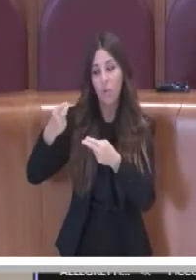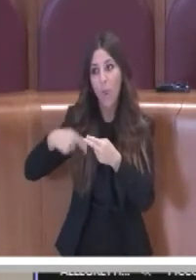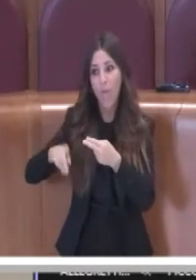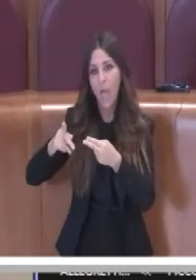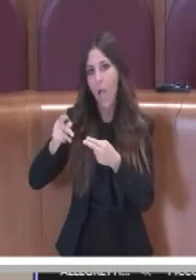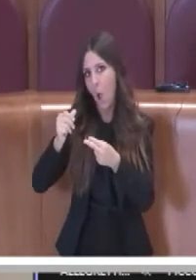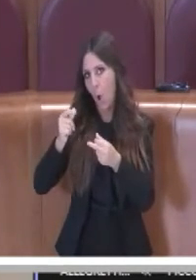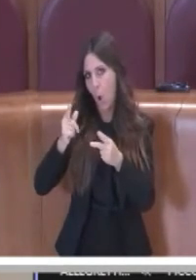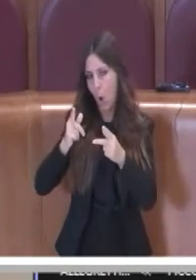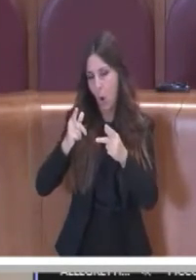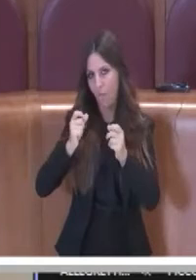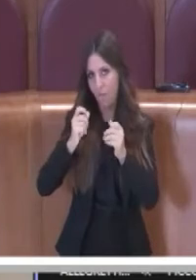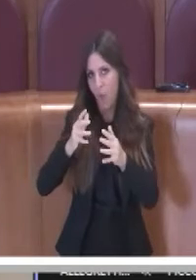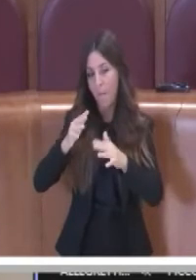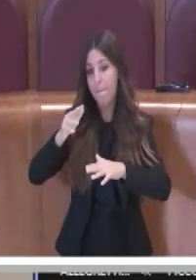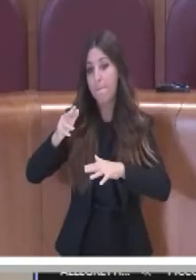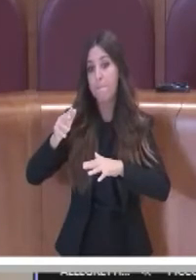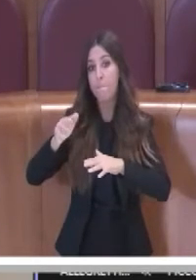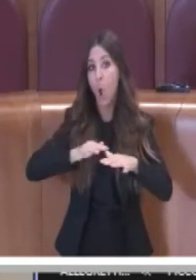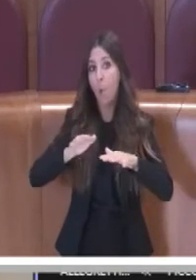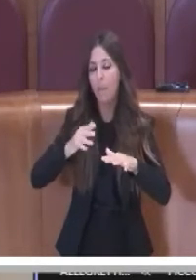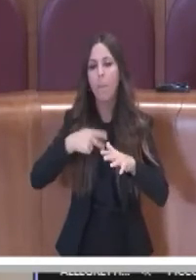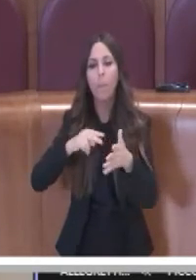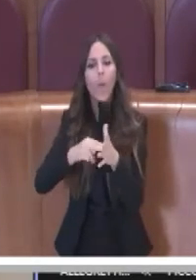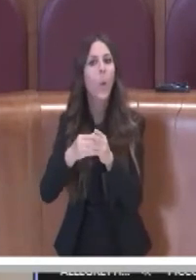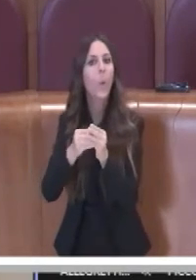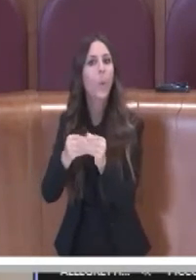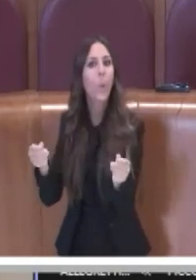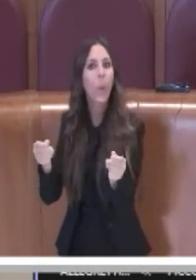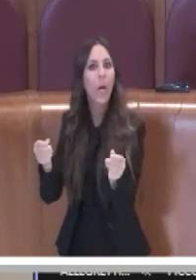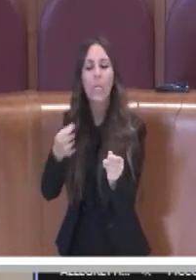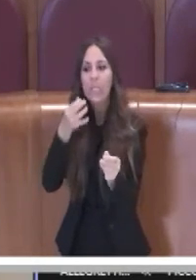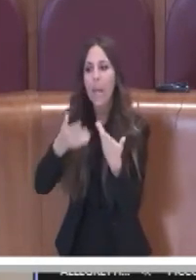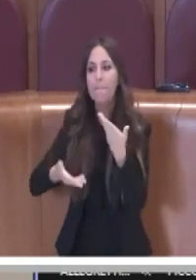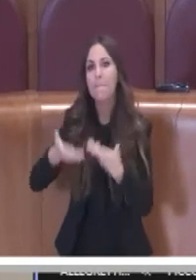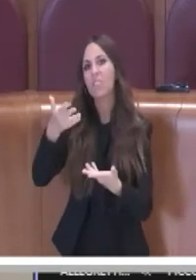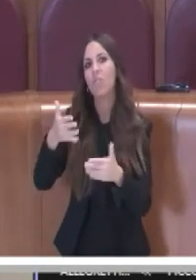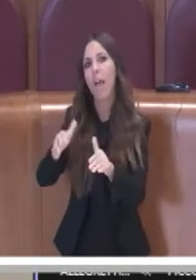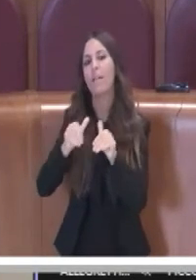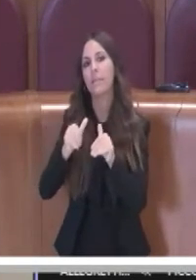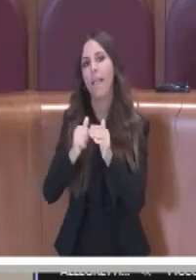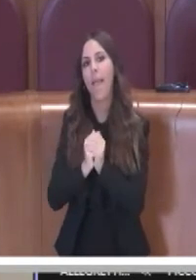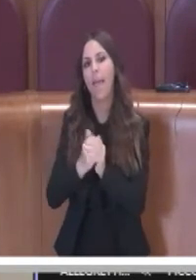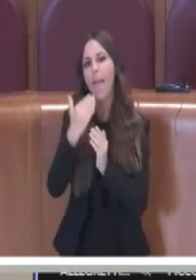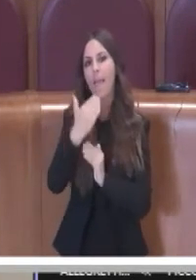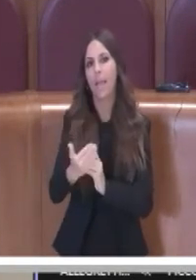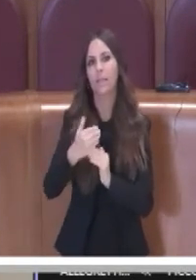mobilità, ma è stato risolto, a questo punto la maggioranza si astiene. Grazie.